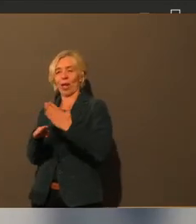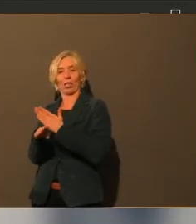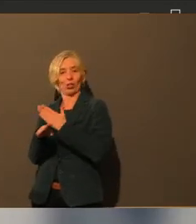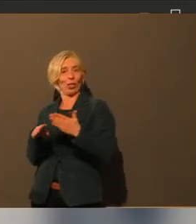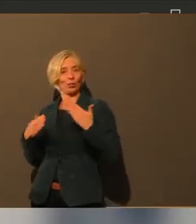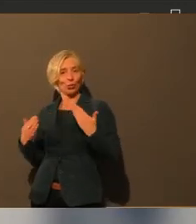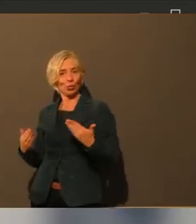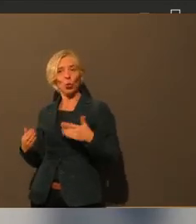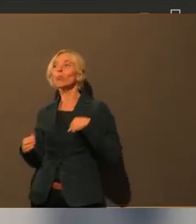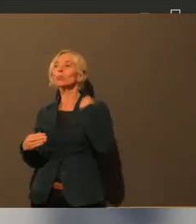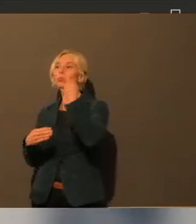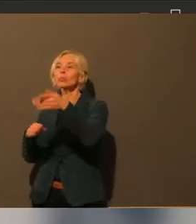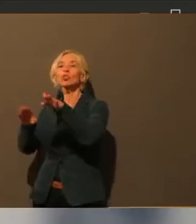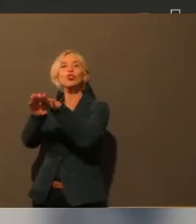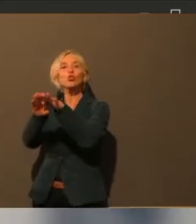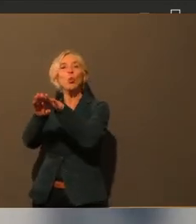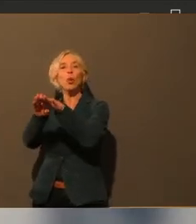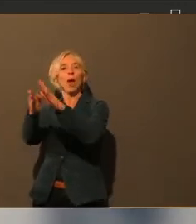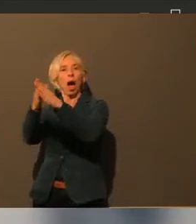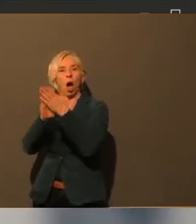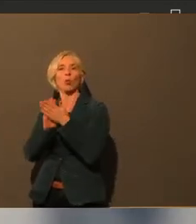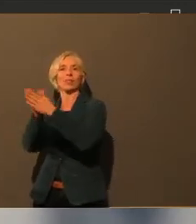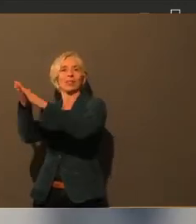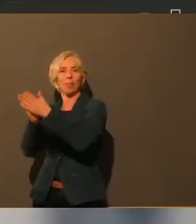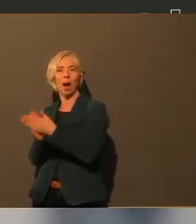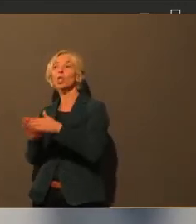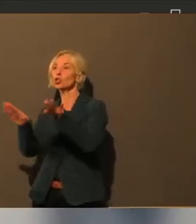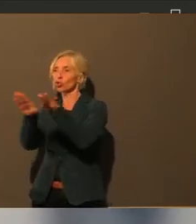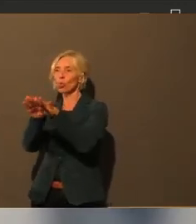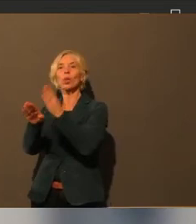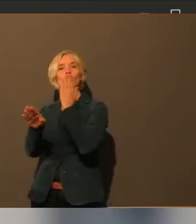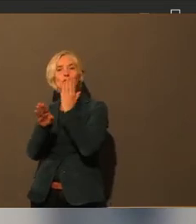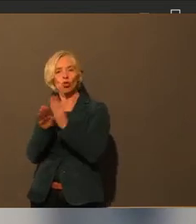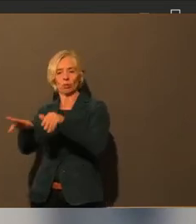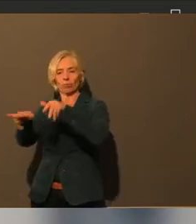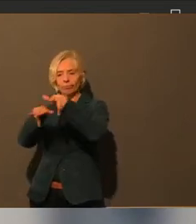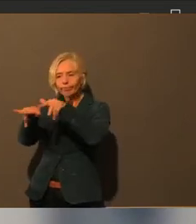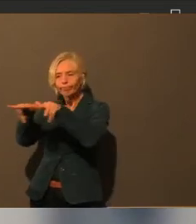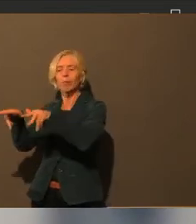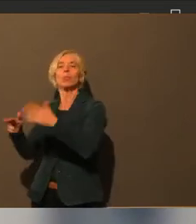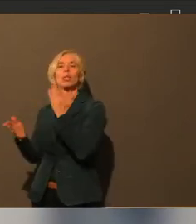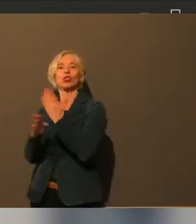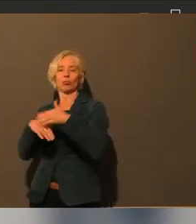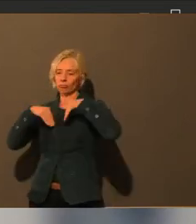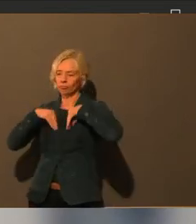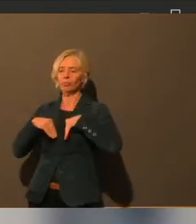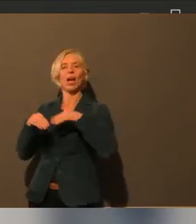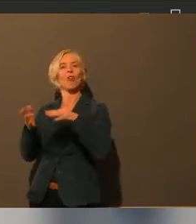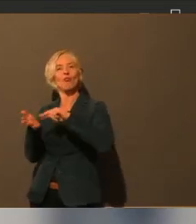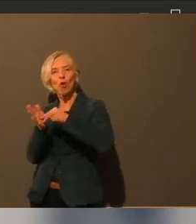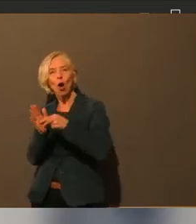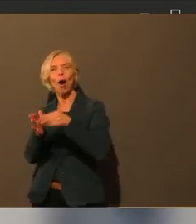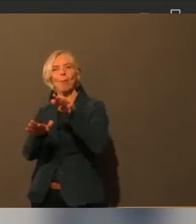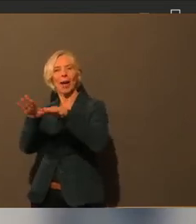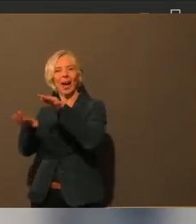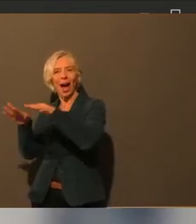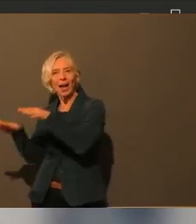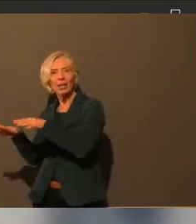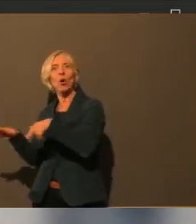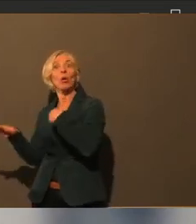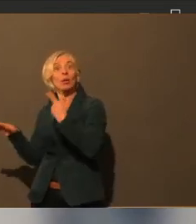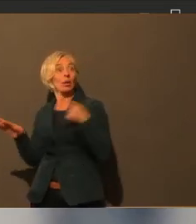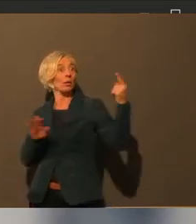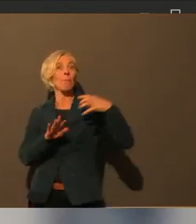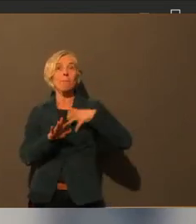die, oder was jetzt kommt und wie sie das organisiert haben. Das ist ja für jede Schule auch oder für jede Schulfamilie auch immer entsprechend